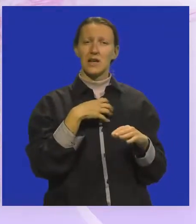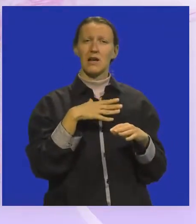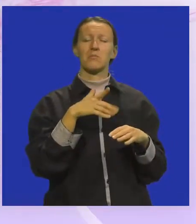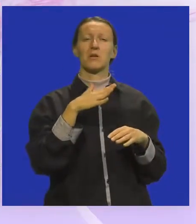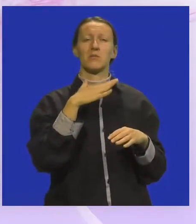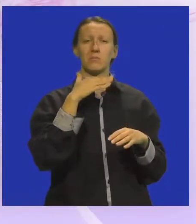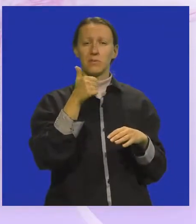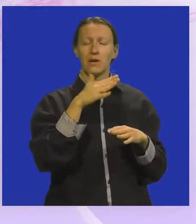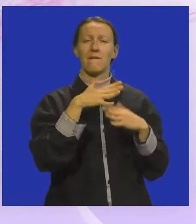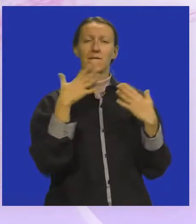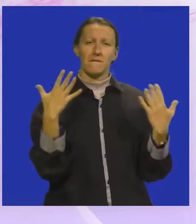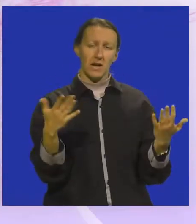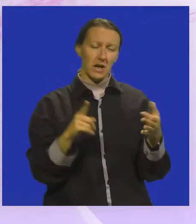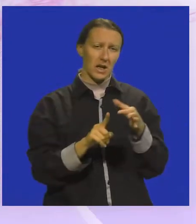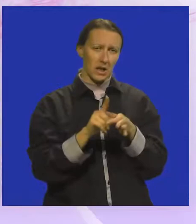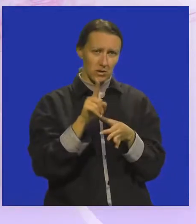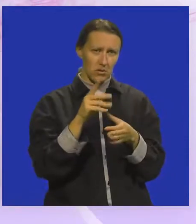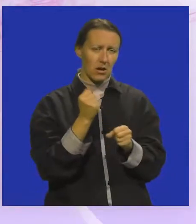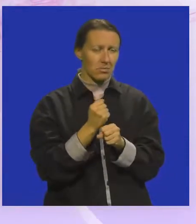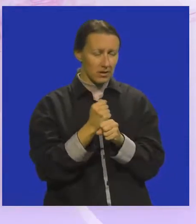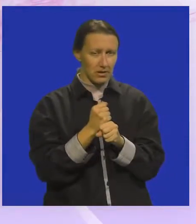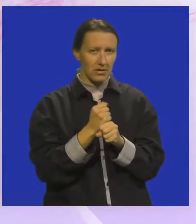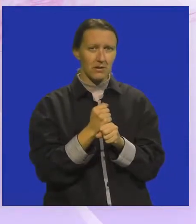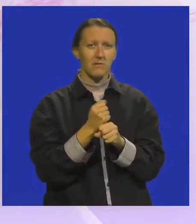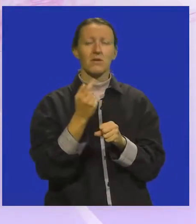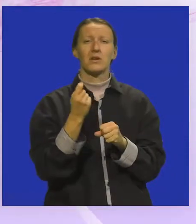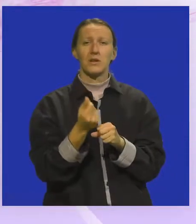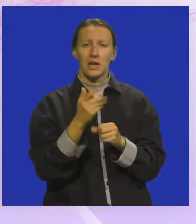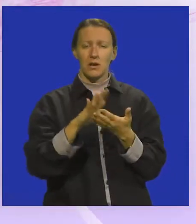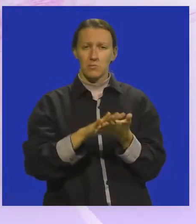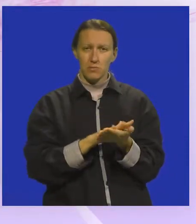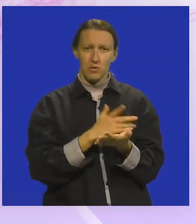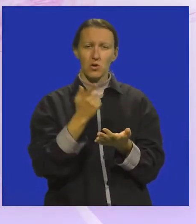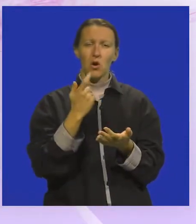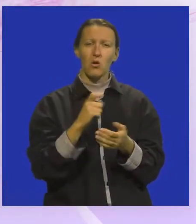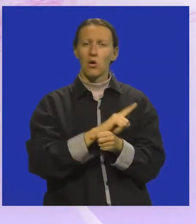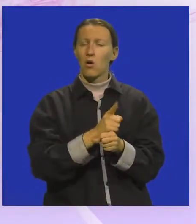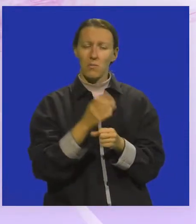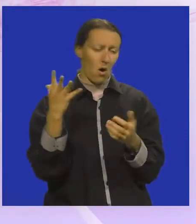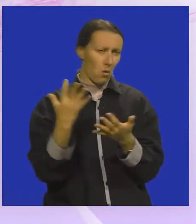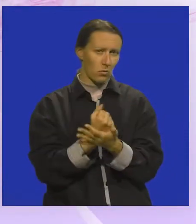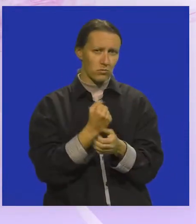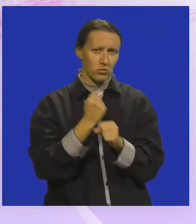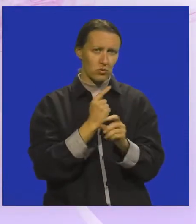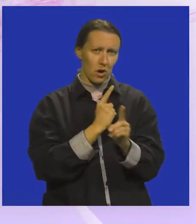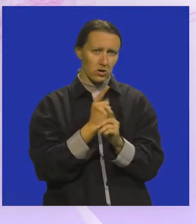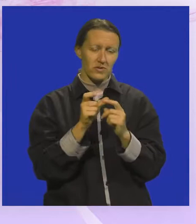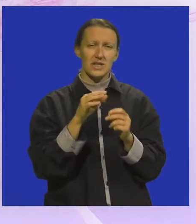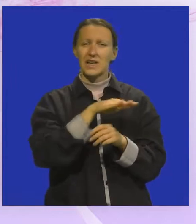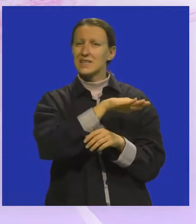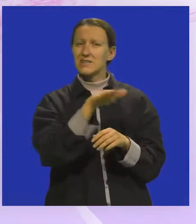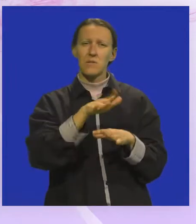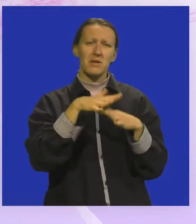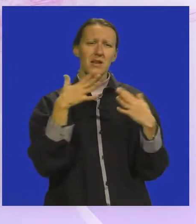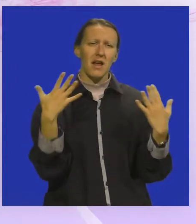jedan vrlo veliki rezultat je ostvario, jer je krenuo odmah vrlo uspješno surađivati sa svim